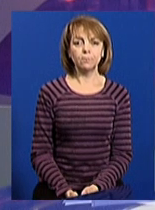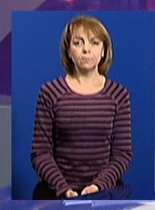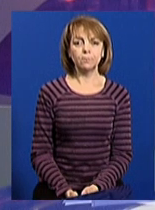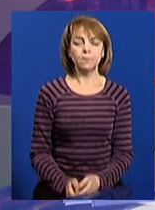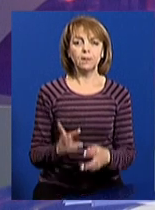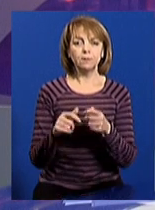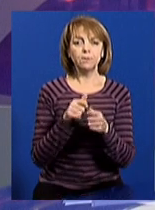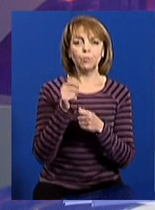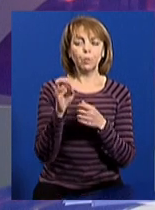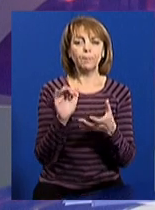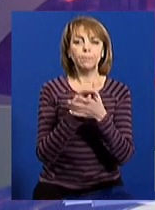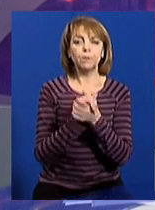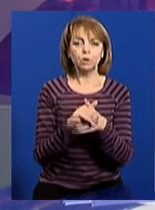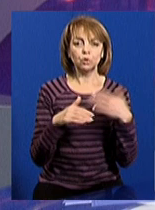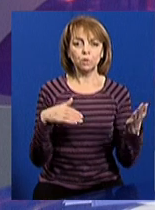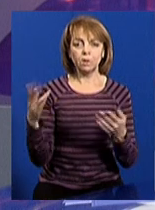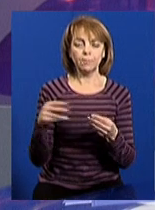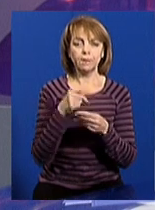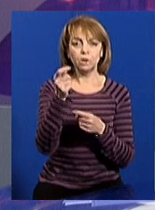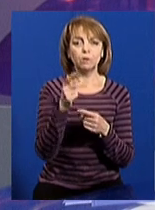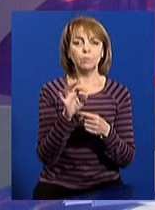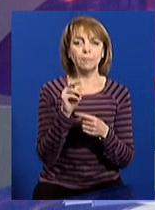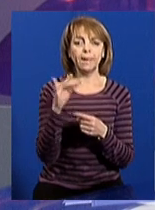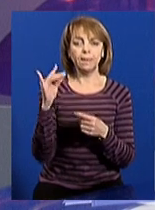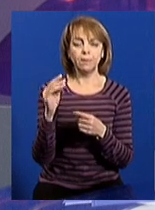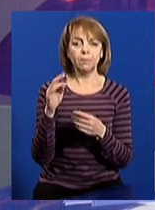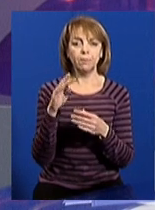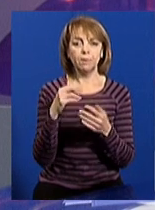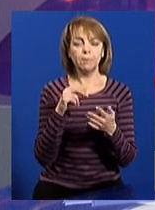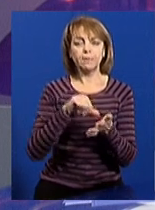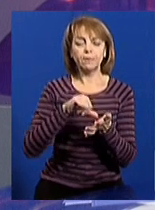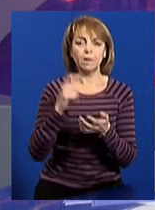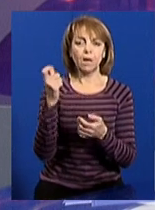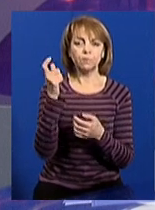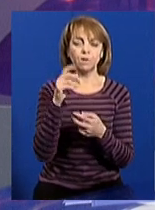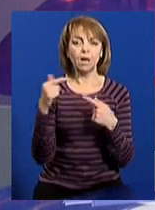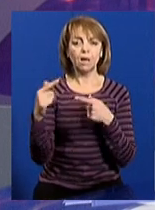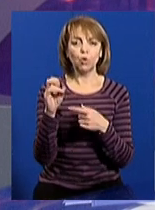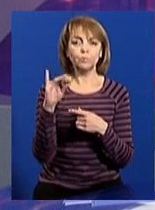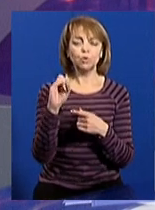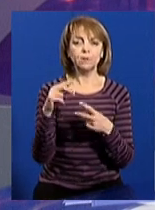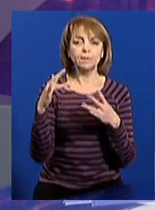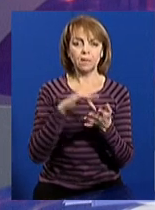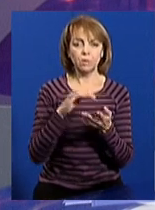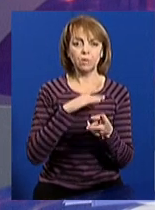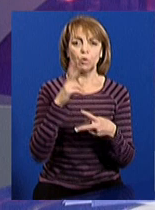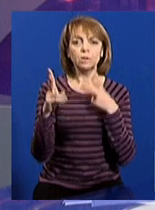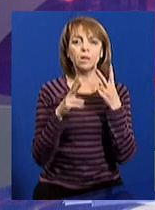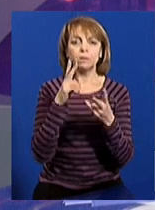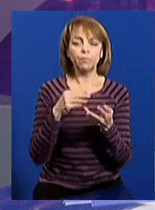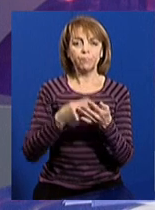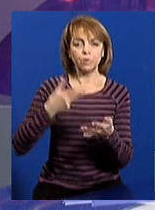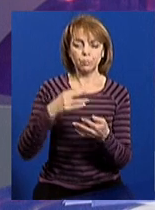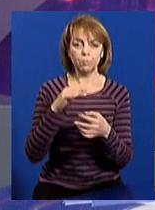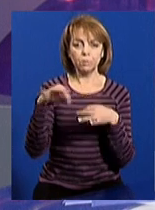Заяву про примирення сторін передали до мерії представники Харківського антикорупційного центру. Вони у суді оскаржили підвищення вартості